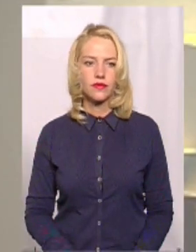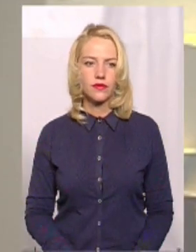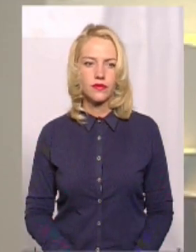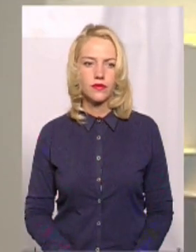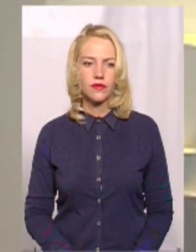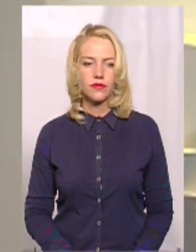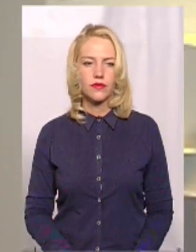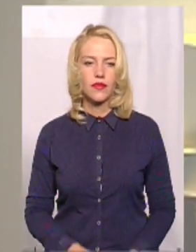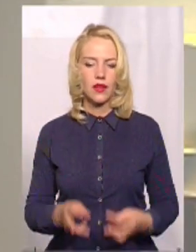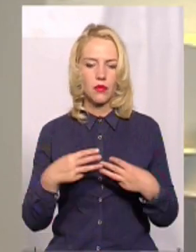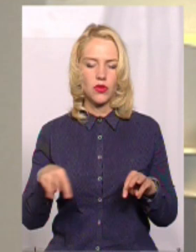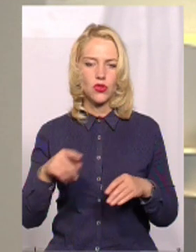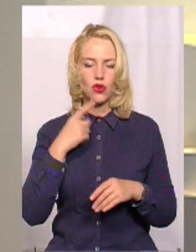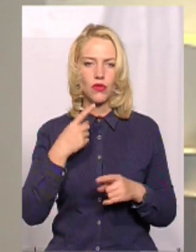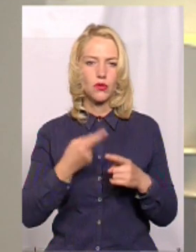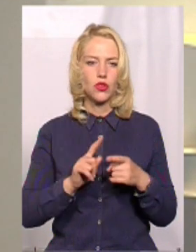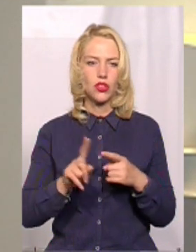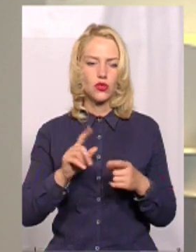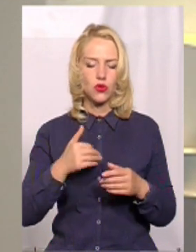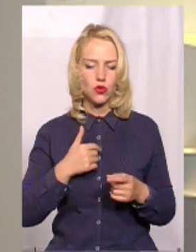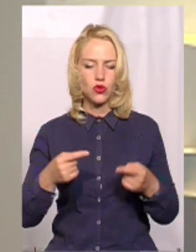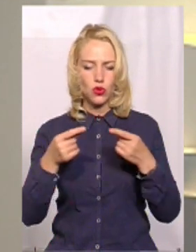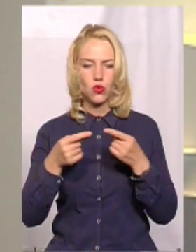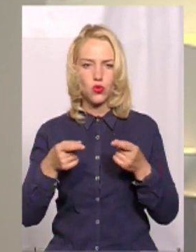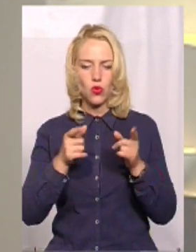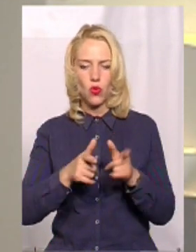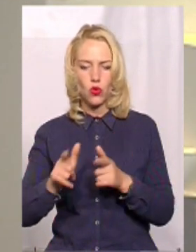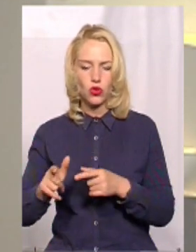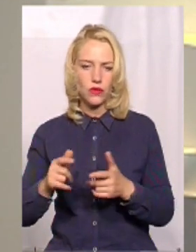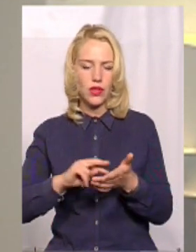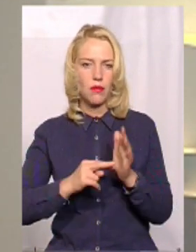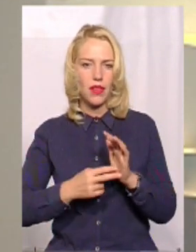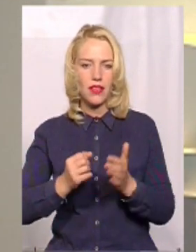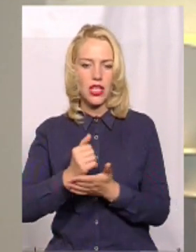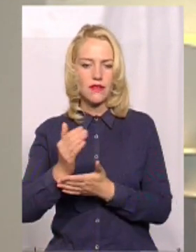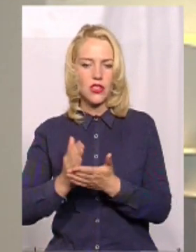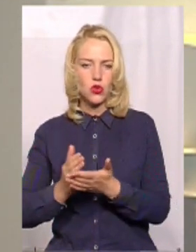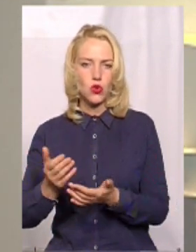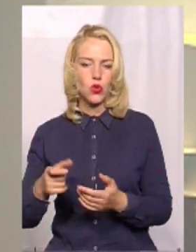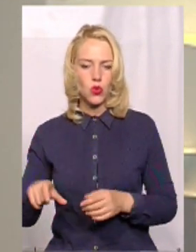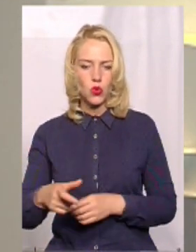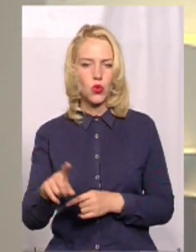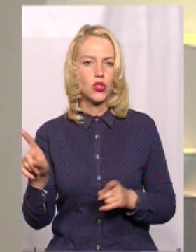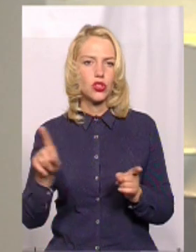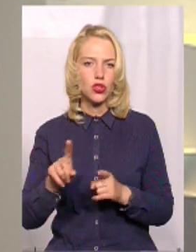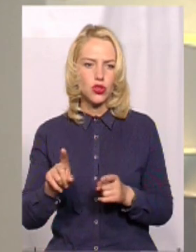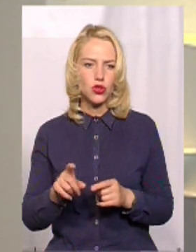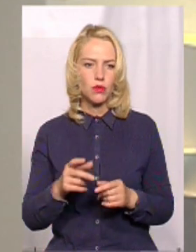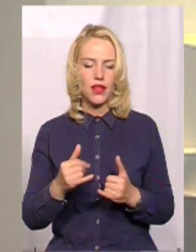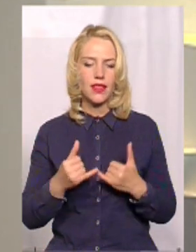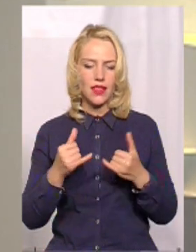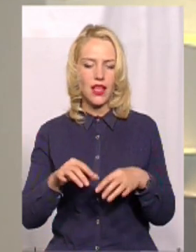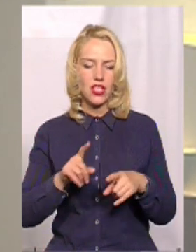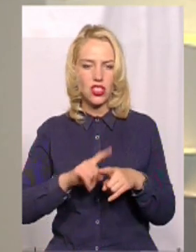Ну, от пані міністра говорить про те, що хочуть узгоджувати плани з Міністерства інфраструктури, щоб для карет швидкої